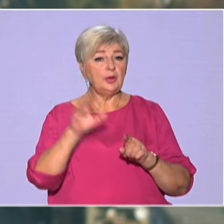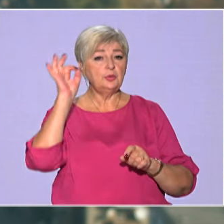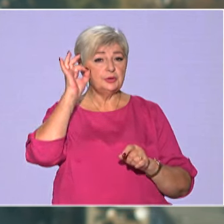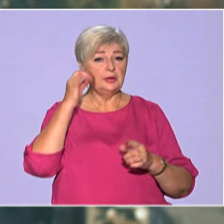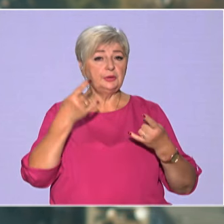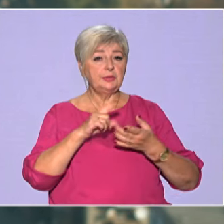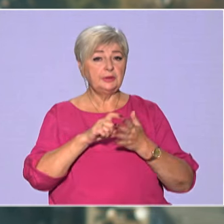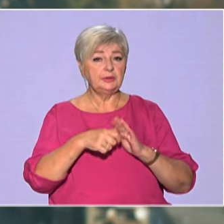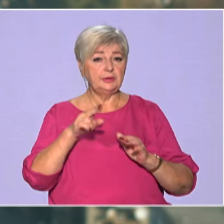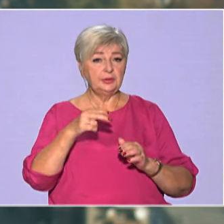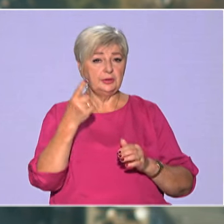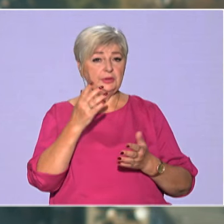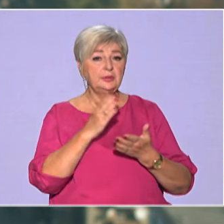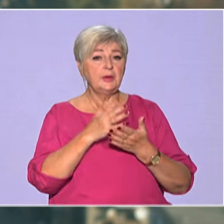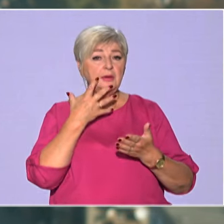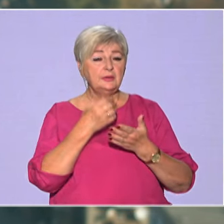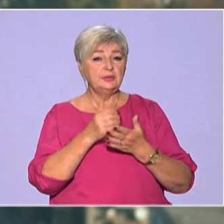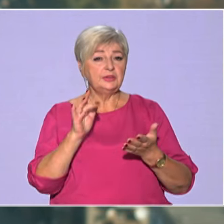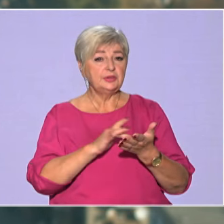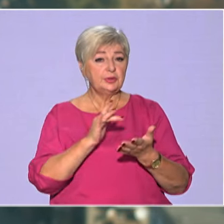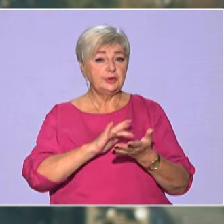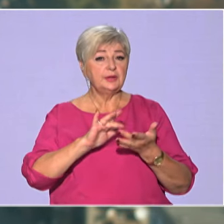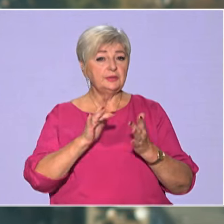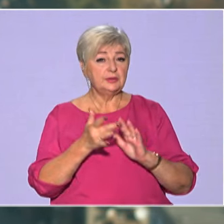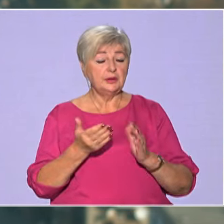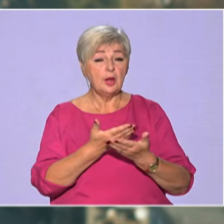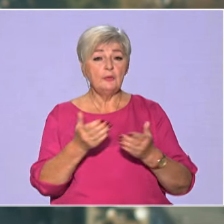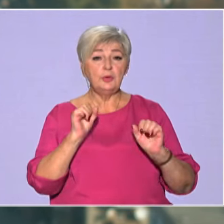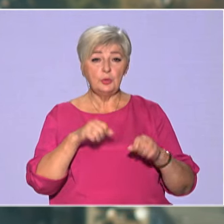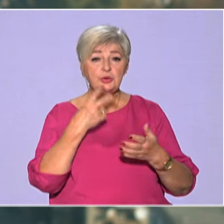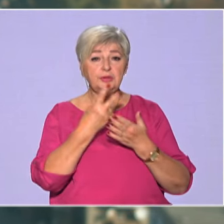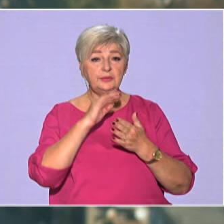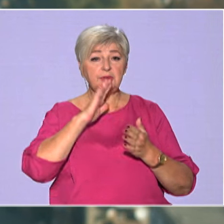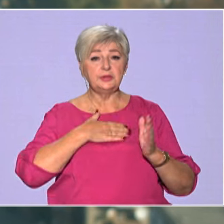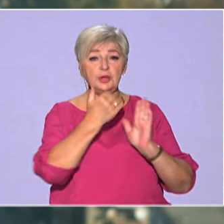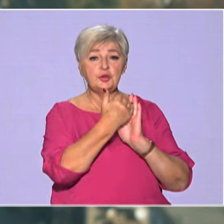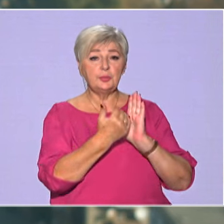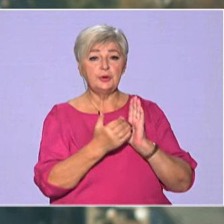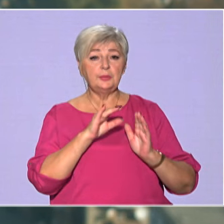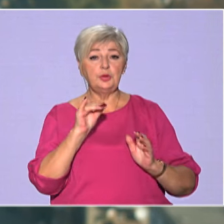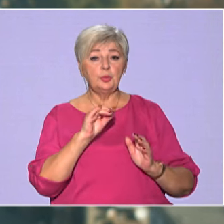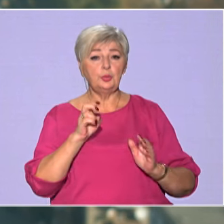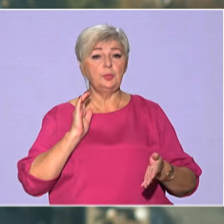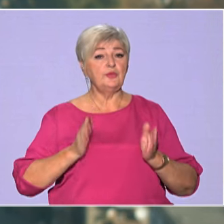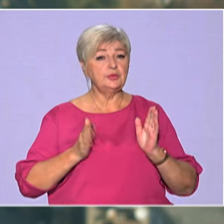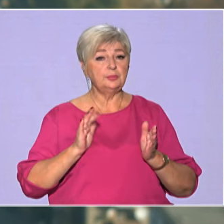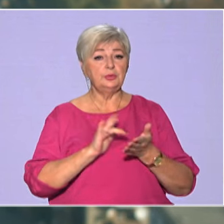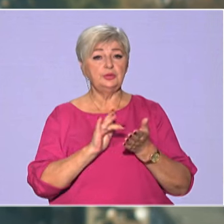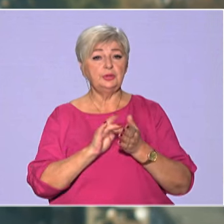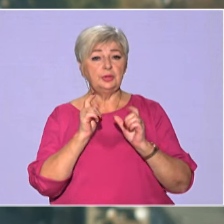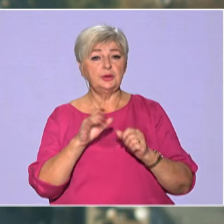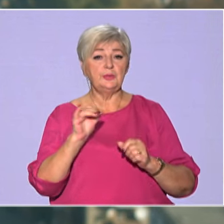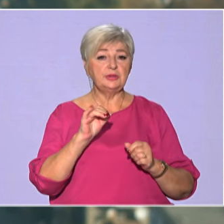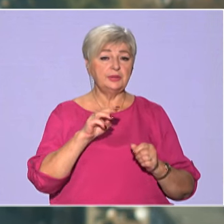нагадуємо, що телеканал Д1 має власні сторінки у соціальних мережах. Ви можете дивитися наші програми на Ютубі, у Фейсбуці, Телеграмі,